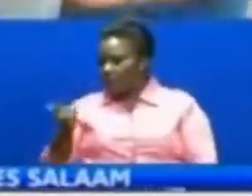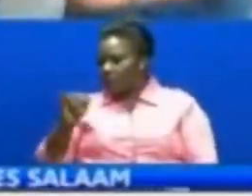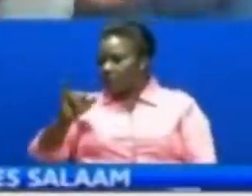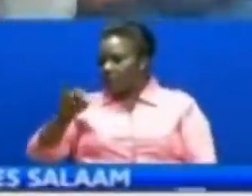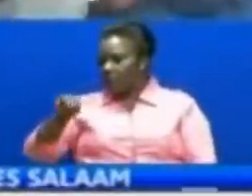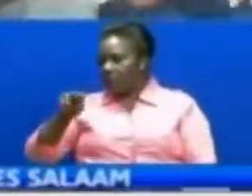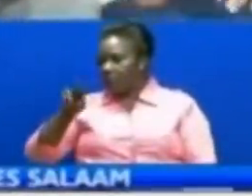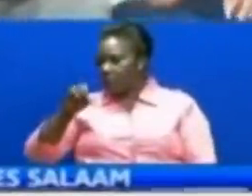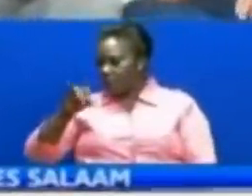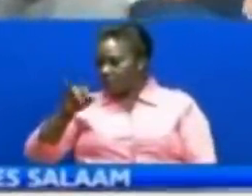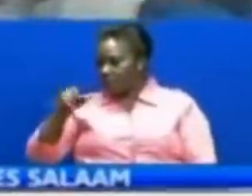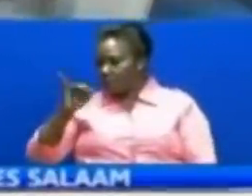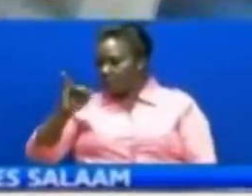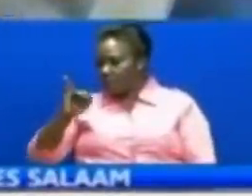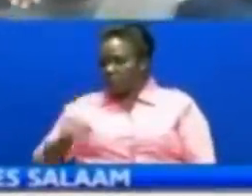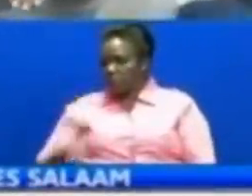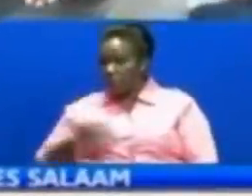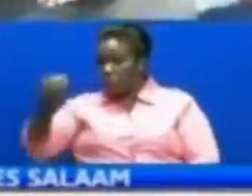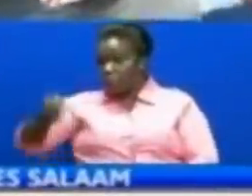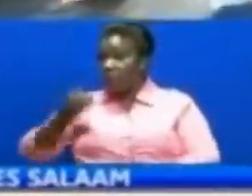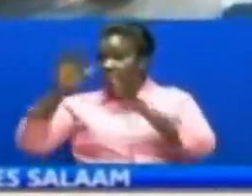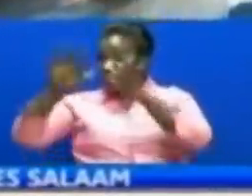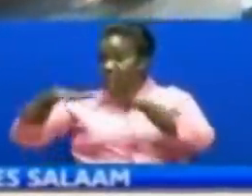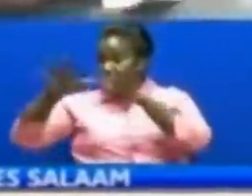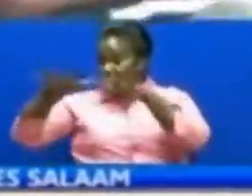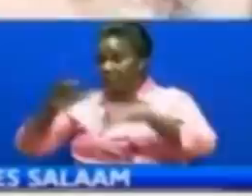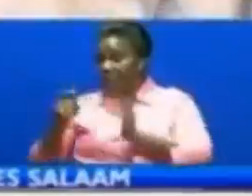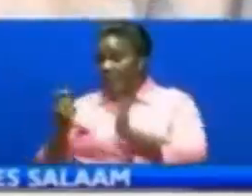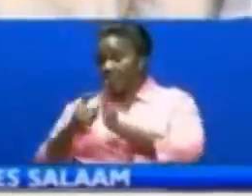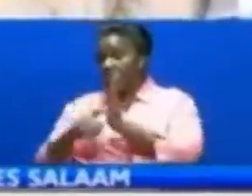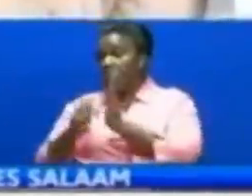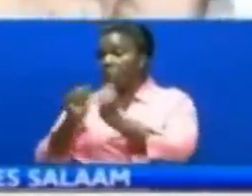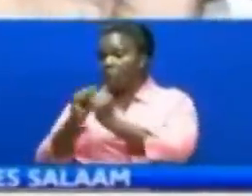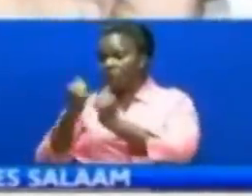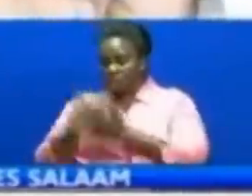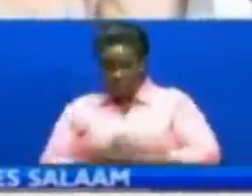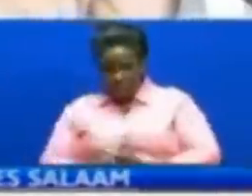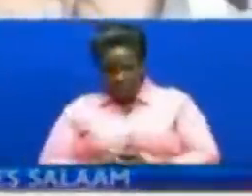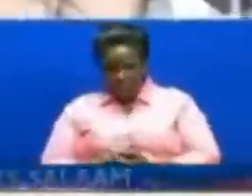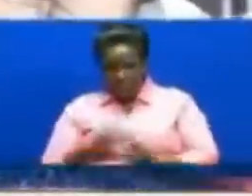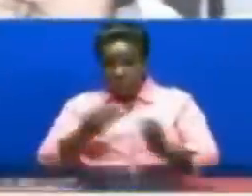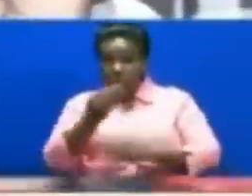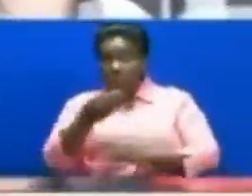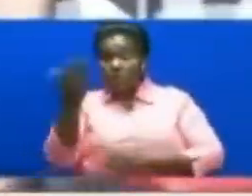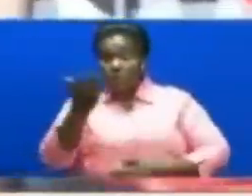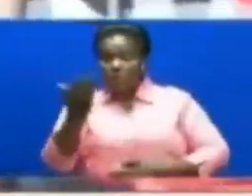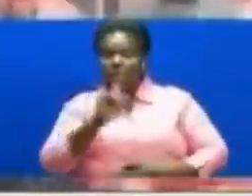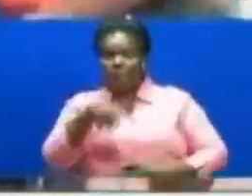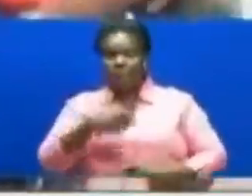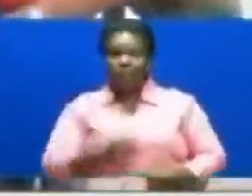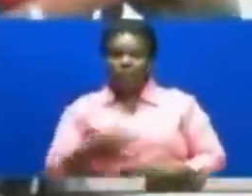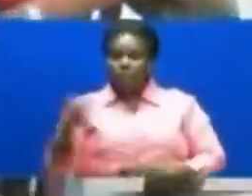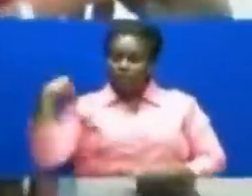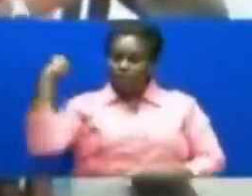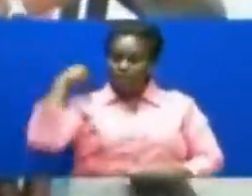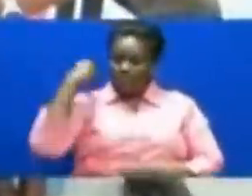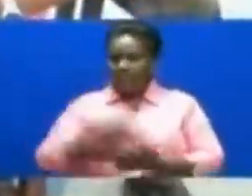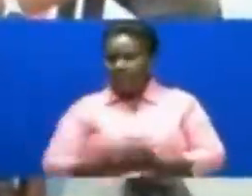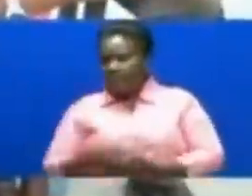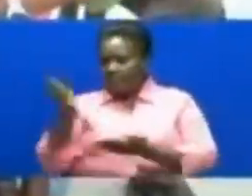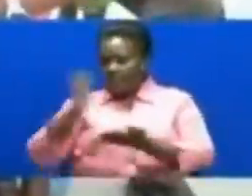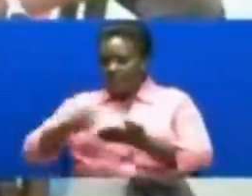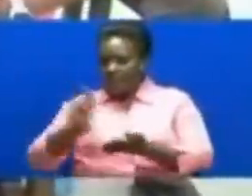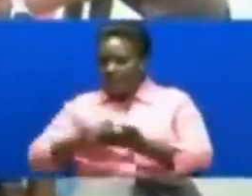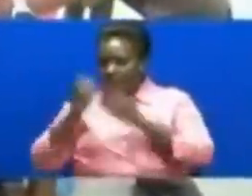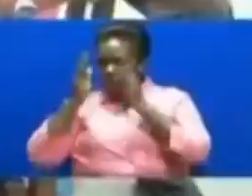huu Wachakio ingine katika kesi hiyo Ni mwenye kituwa cha dema Freeman Boy Katibu mkuu wachama hicho